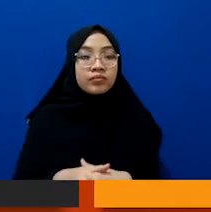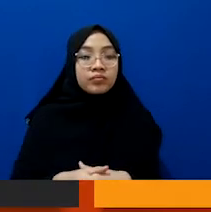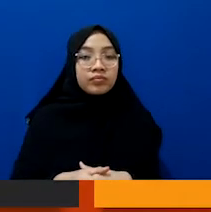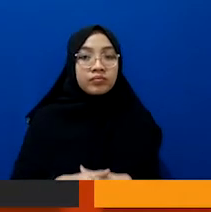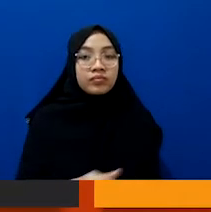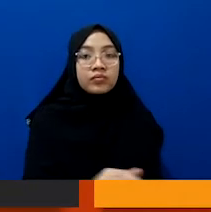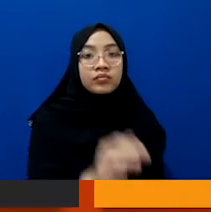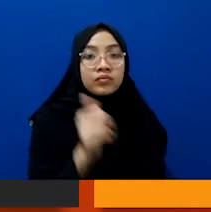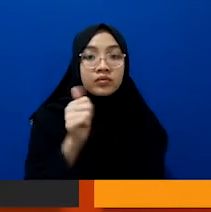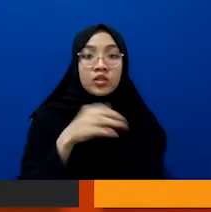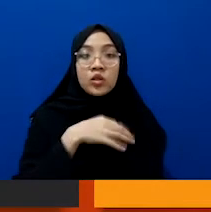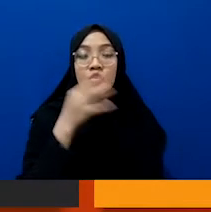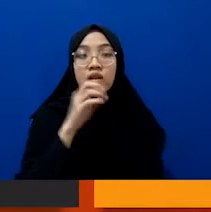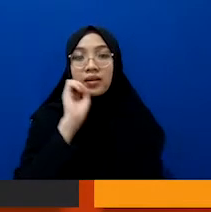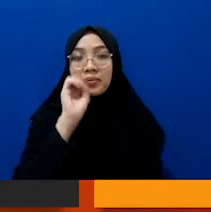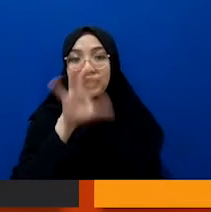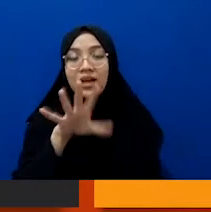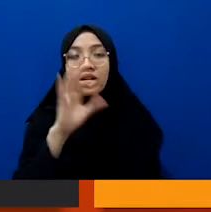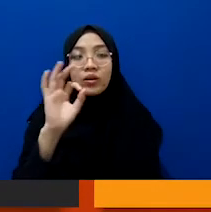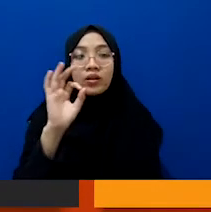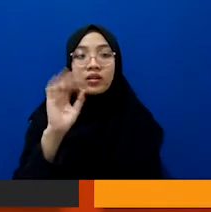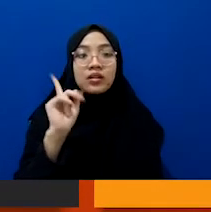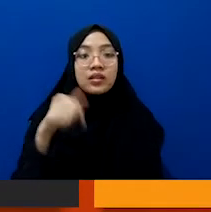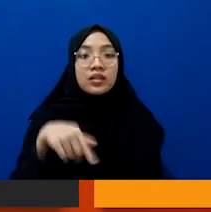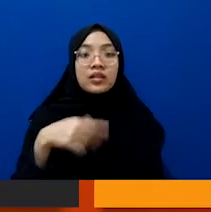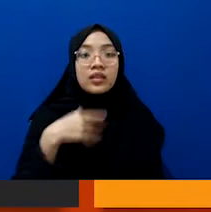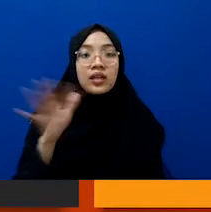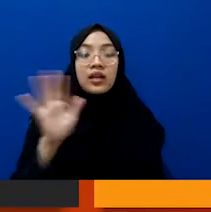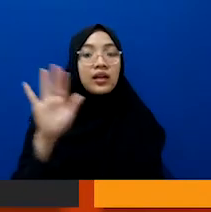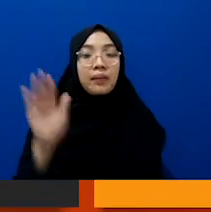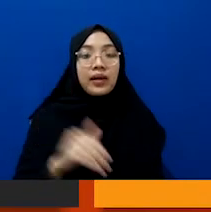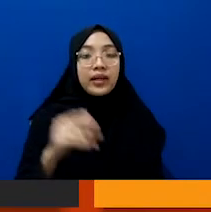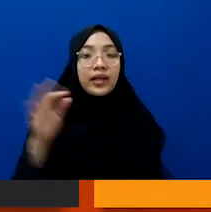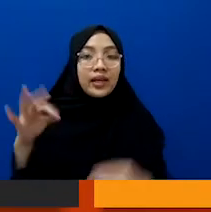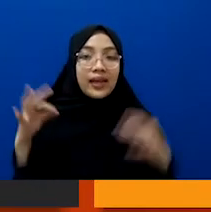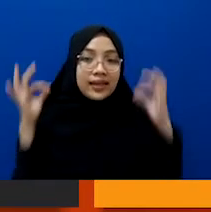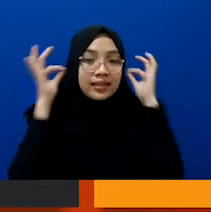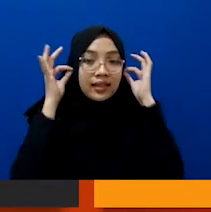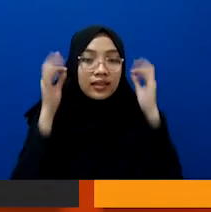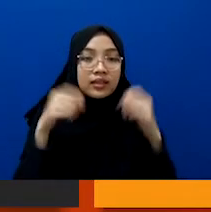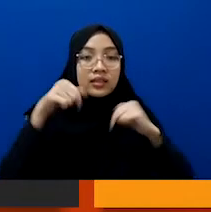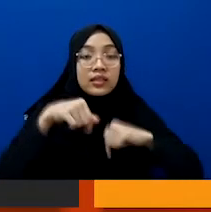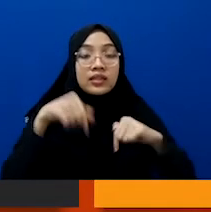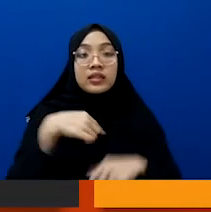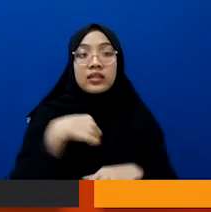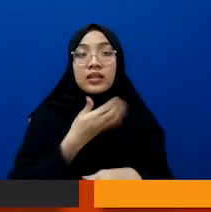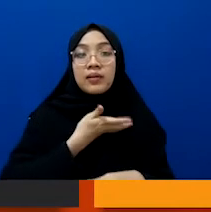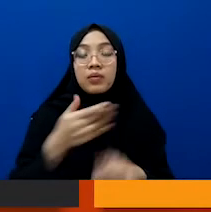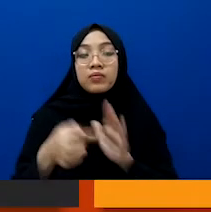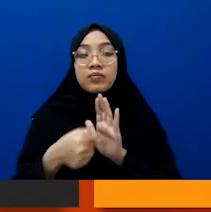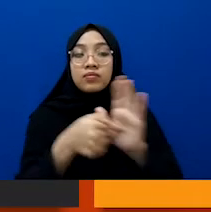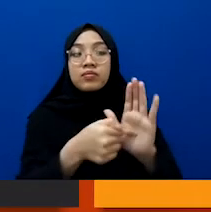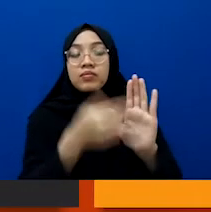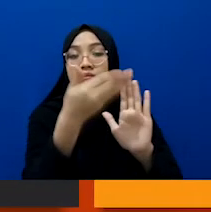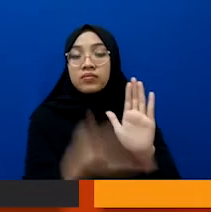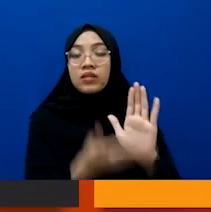Lebih besar ya. Ini saya enggak pakai headset aja. Ya, di sini saya ingin menampilkan dua